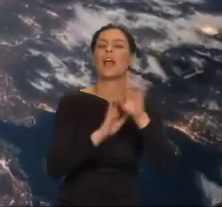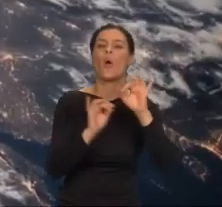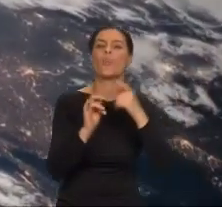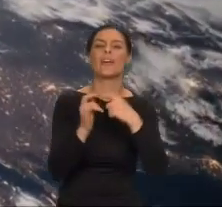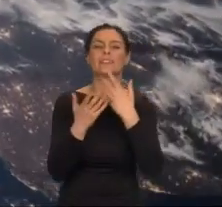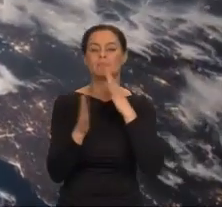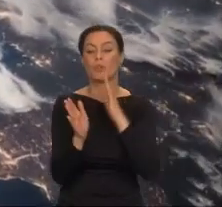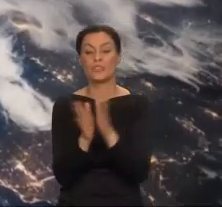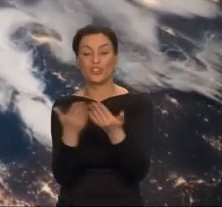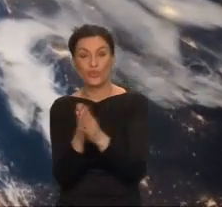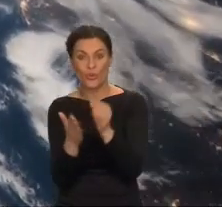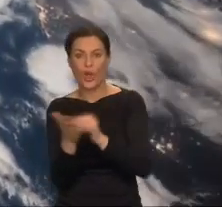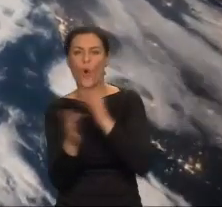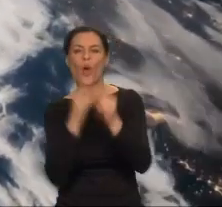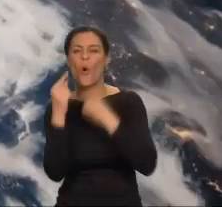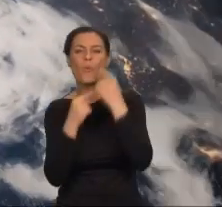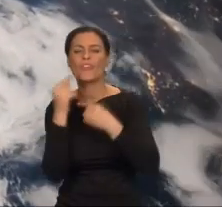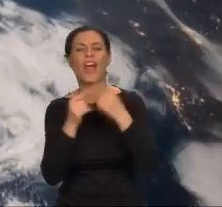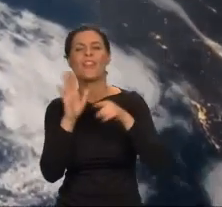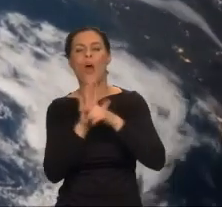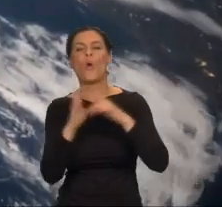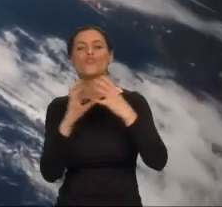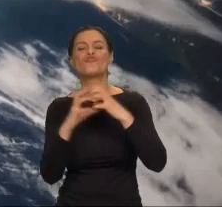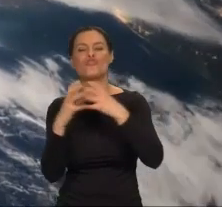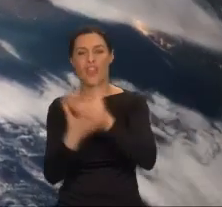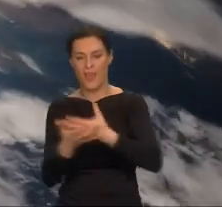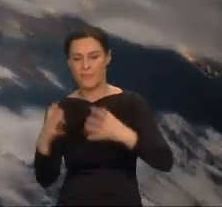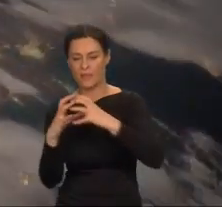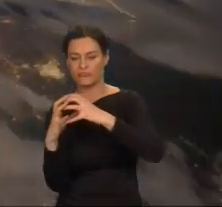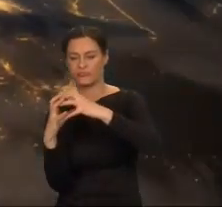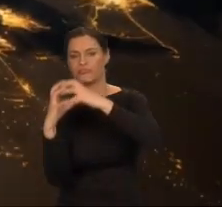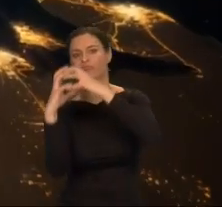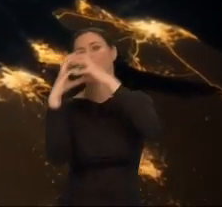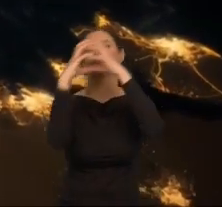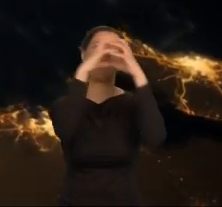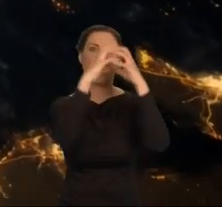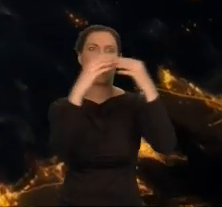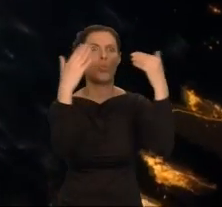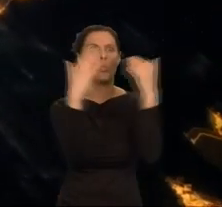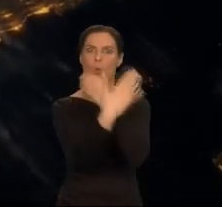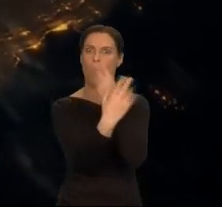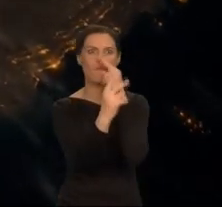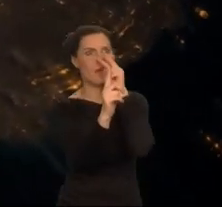wschodów Ziemi. Za jej pomocą pokazywała nasz świat z nowej perspektywy.